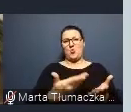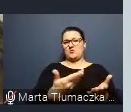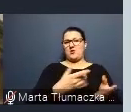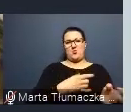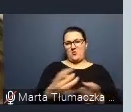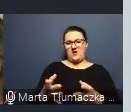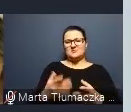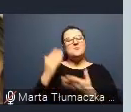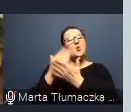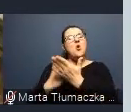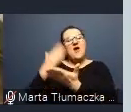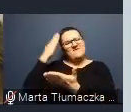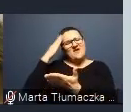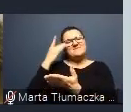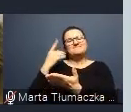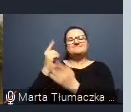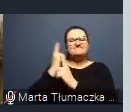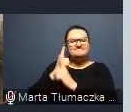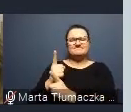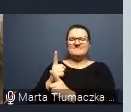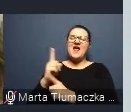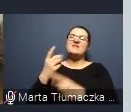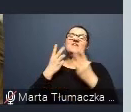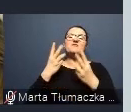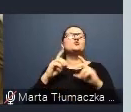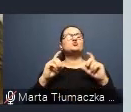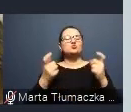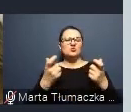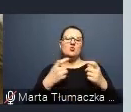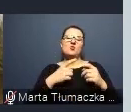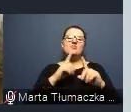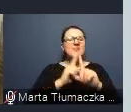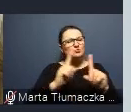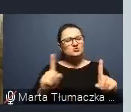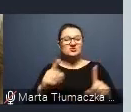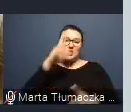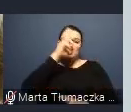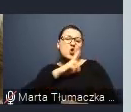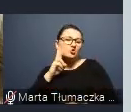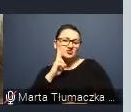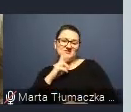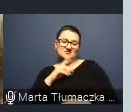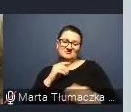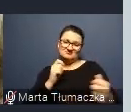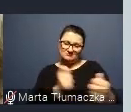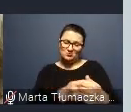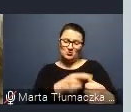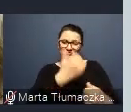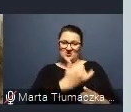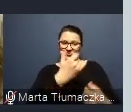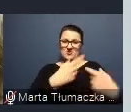programem, ale najważniejszy jest ten nauczyciel, rodzic, który ten program z dzieckiem realizuje i który